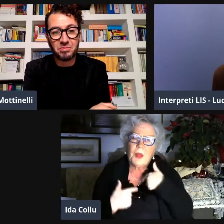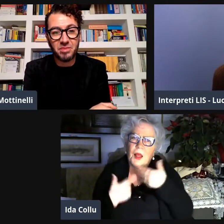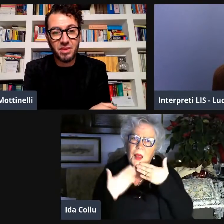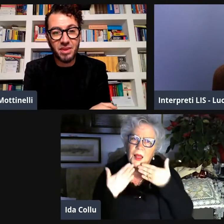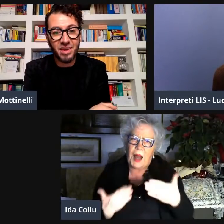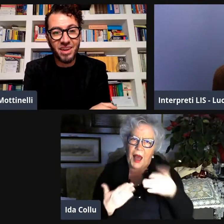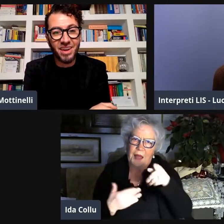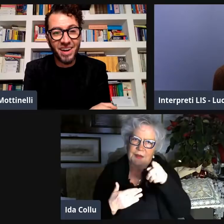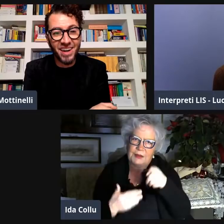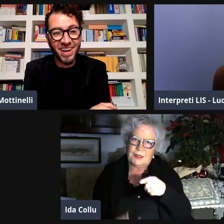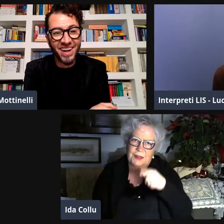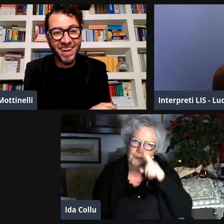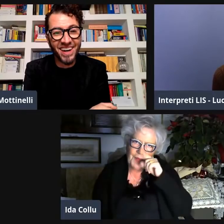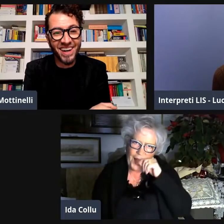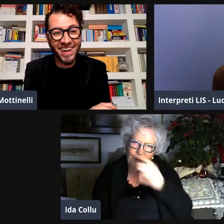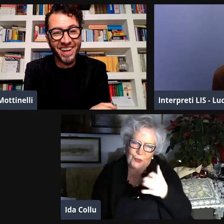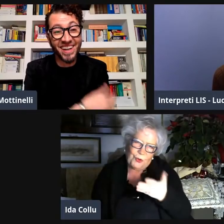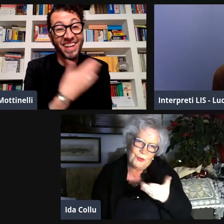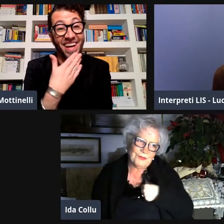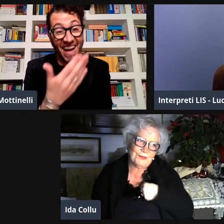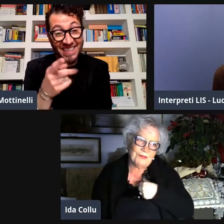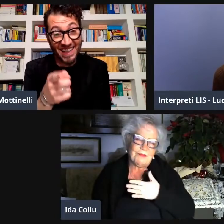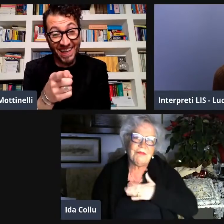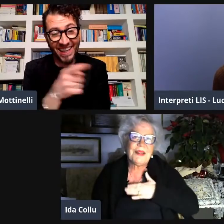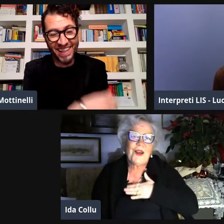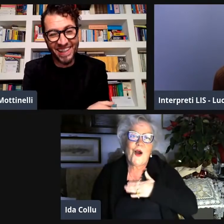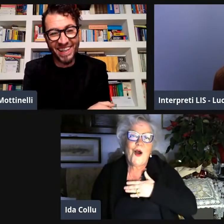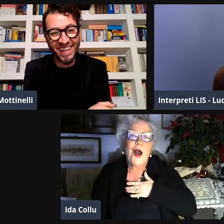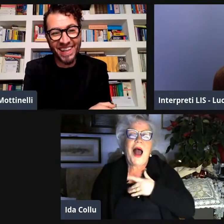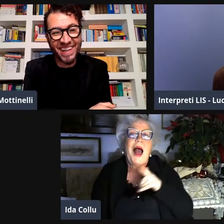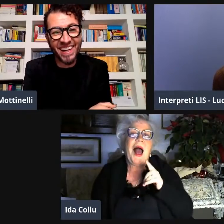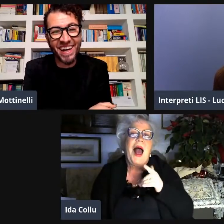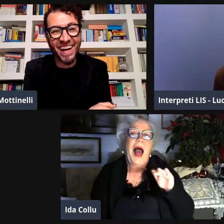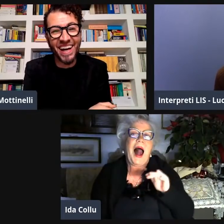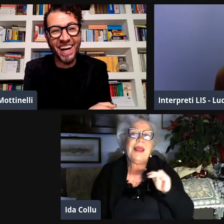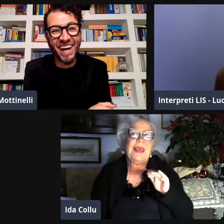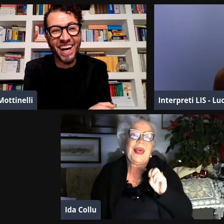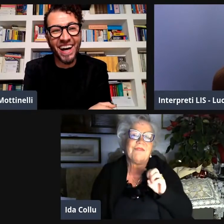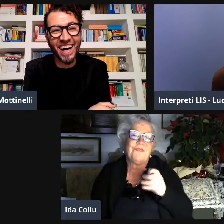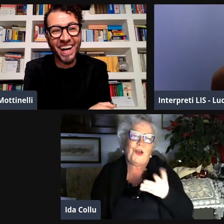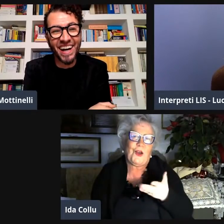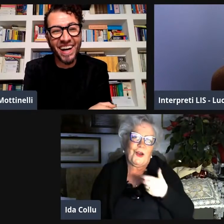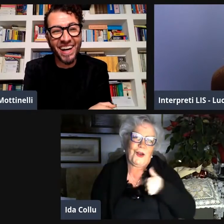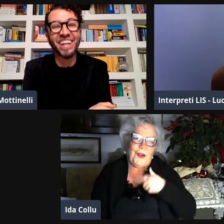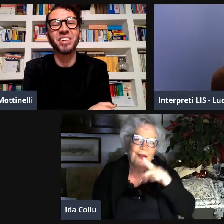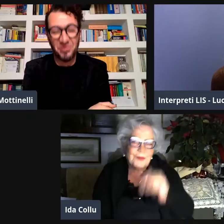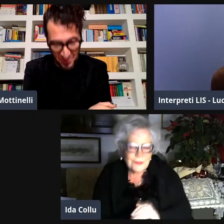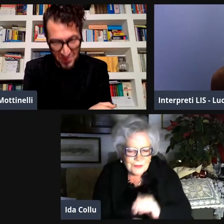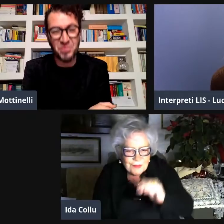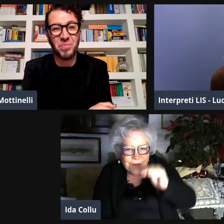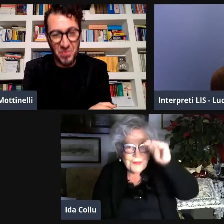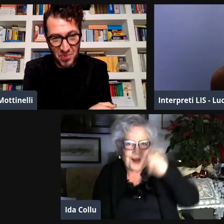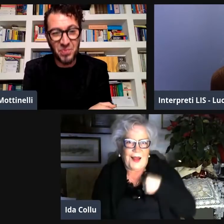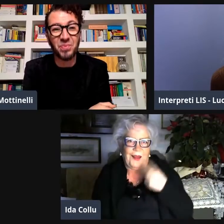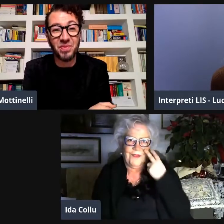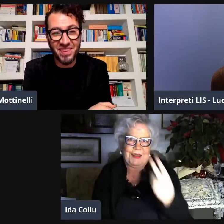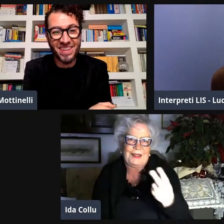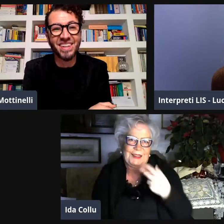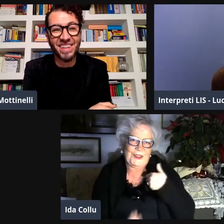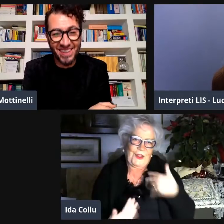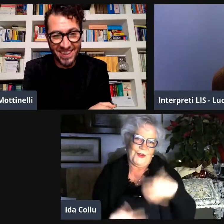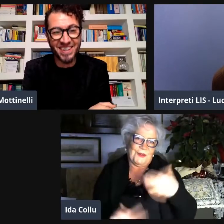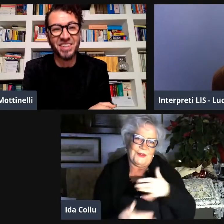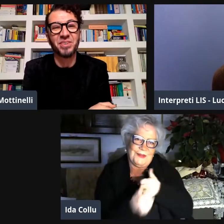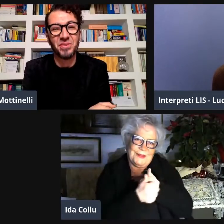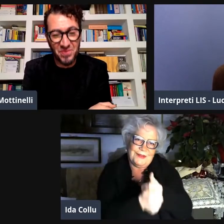con la mia vita. In primo luogo voglio ringraziarti Mauro, no, grazie a te. Grazie, perché sei